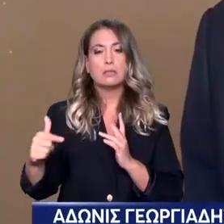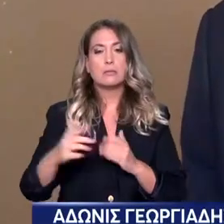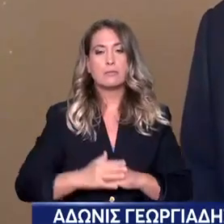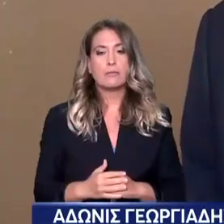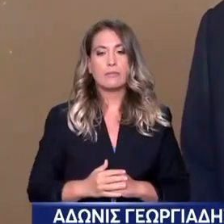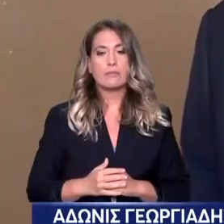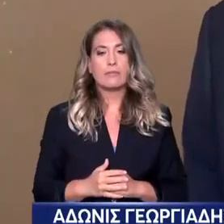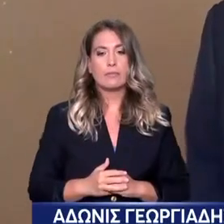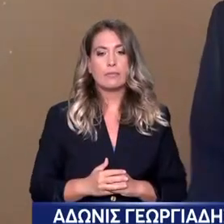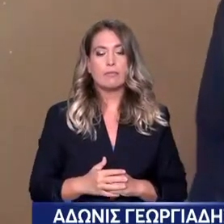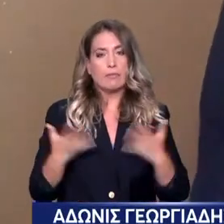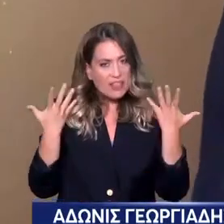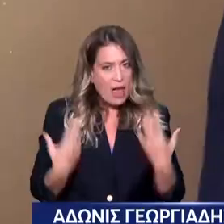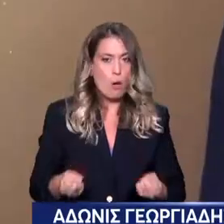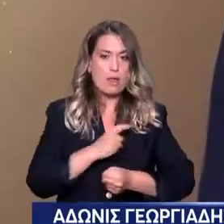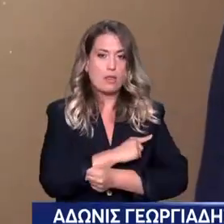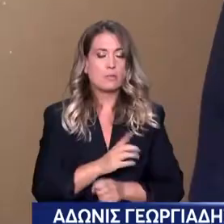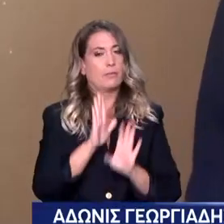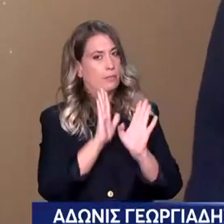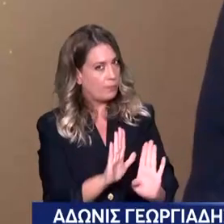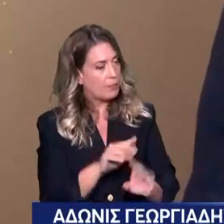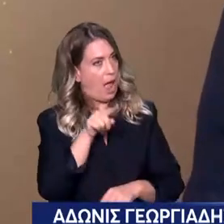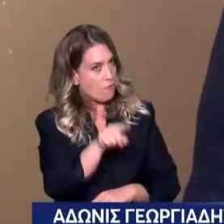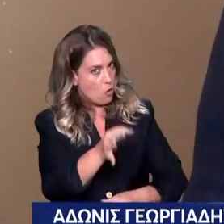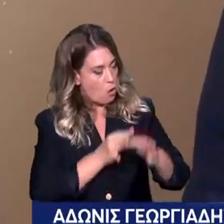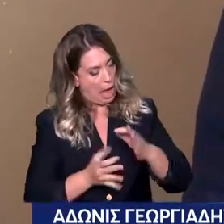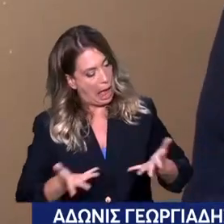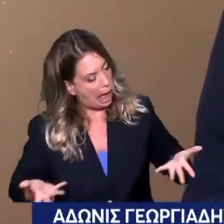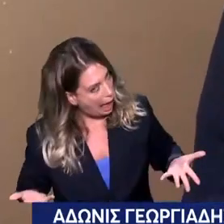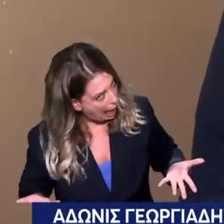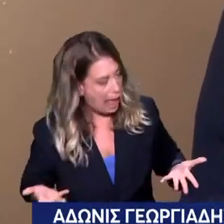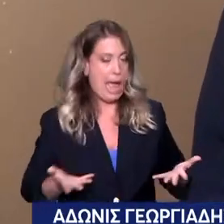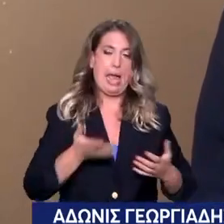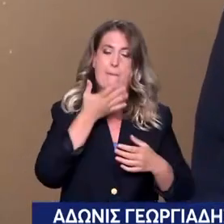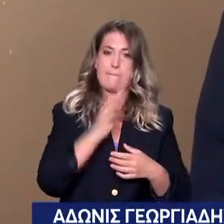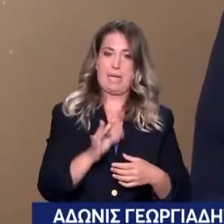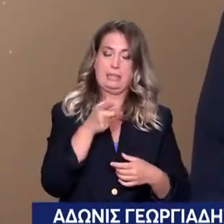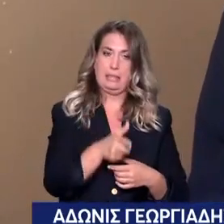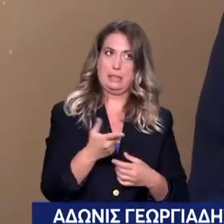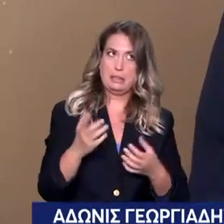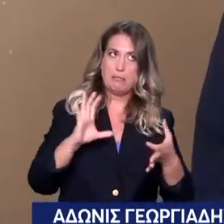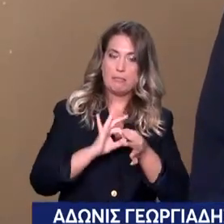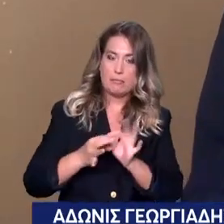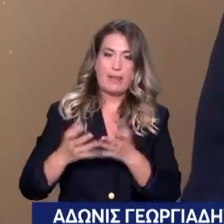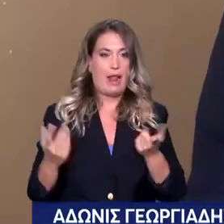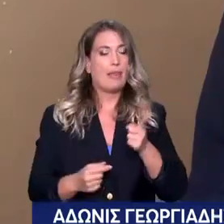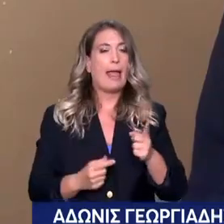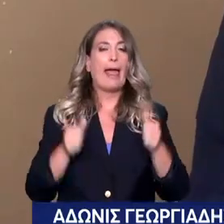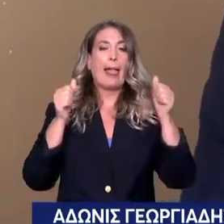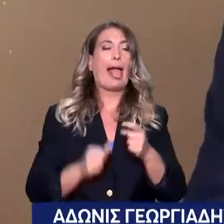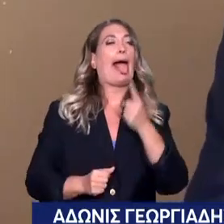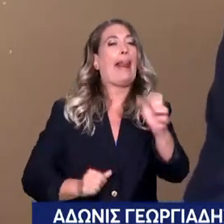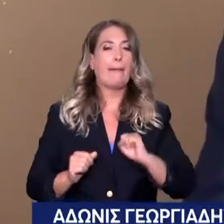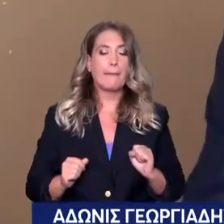να ζητήσουμε γιατρούς. Αυτό που λέτε είναι κλειδί. Γιατί όταν προκυρήσετε μία μία η θέση όπως γινόταν μέχρι τώρα ο ένας